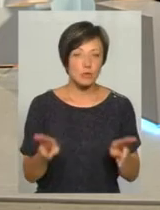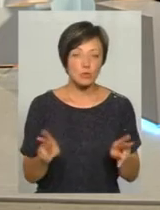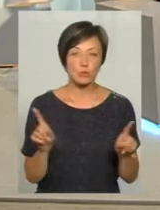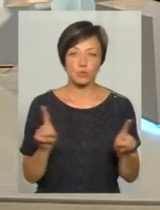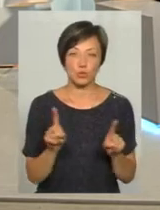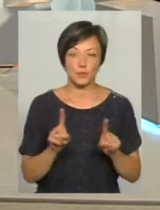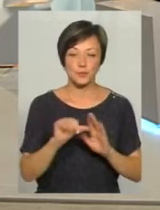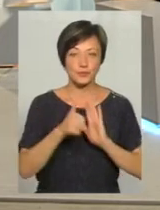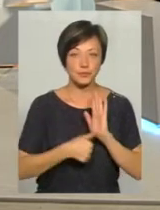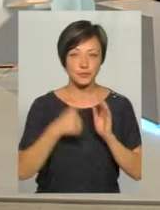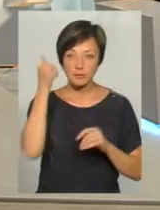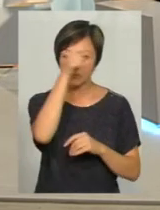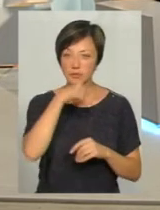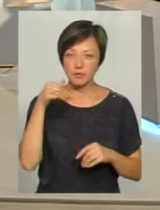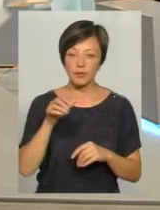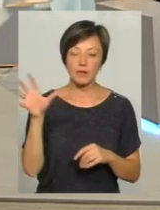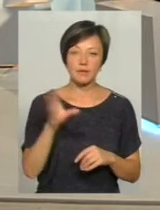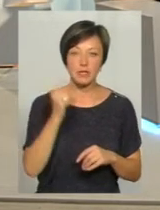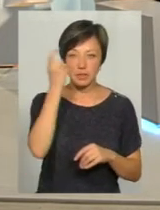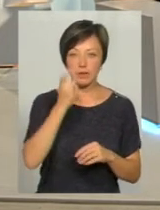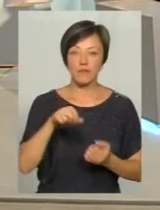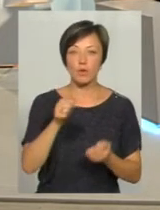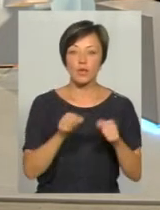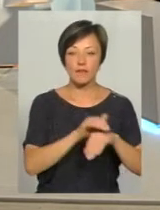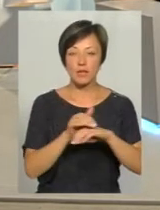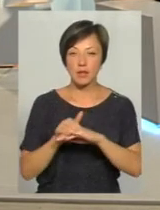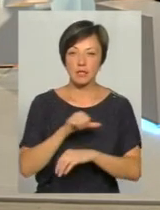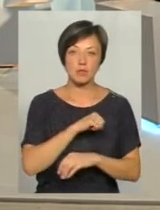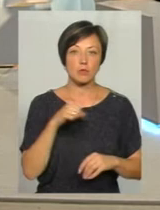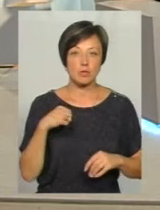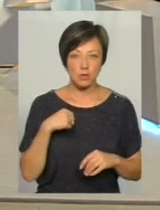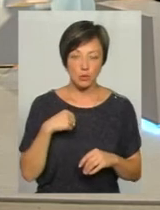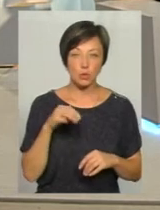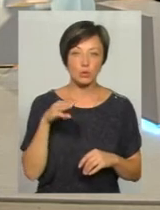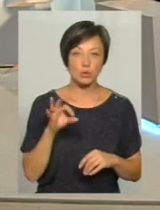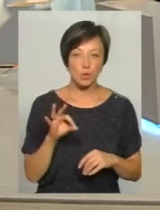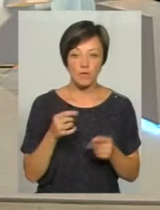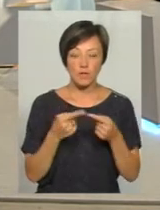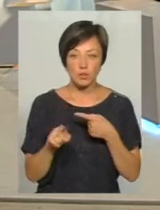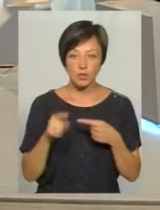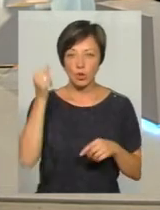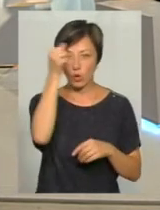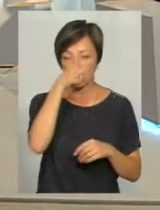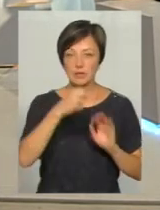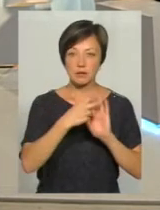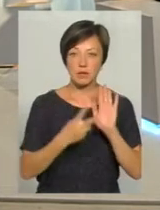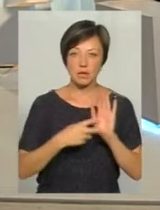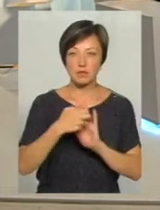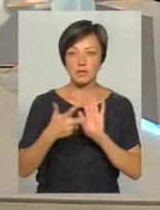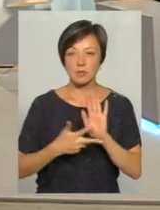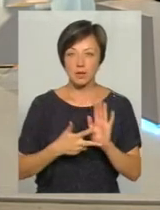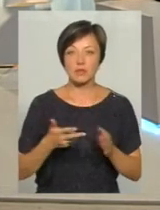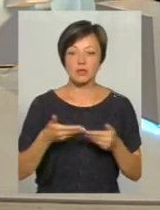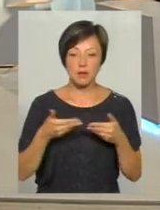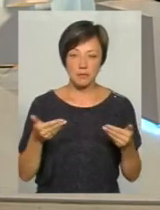в 16-му році майже всіх нетверезих водіїв ми виявляли самостійно, то в інші вже роки, в 17-му та 18-му,